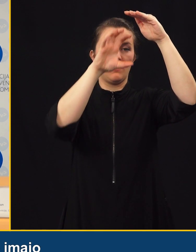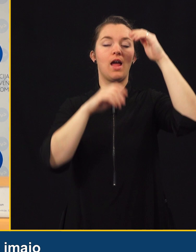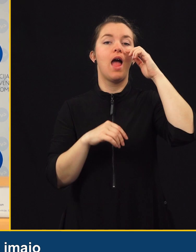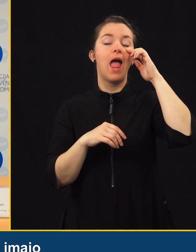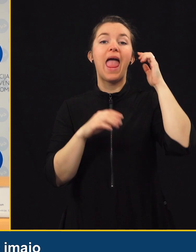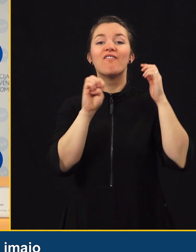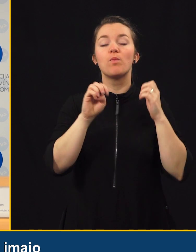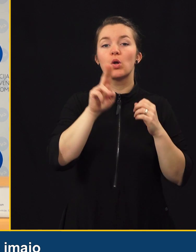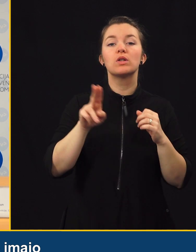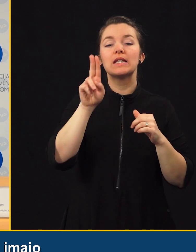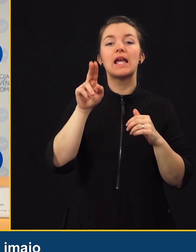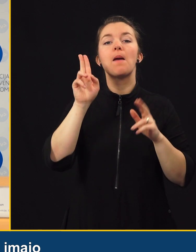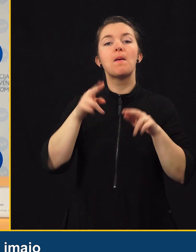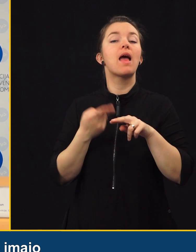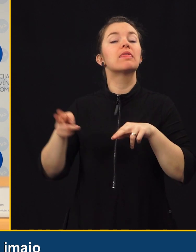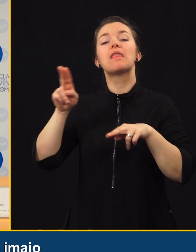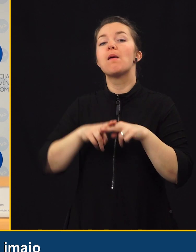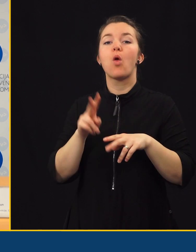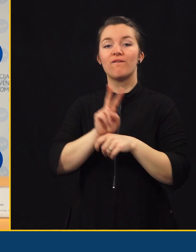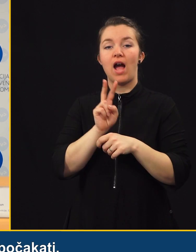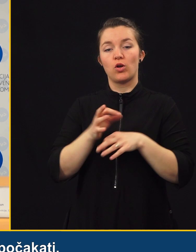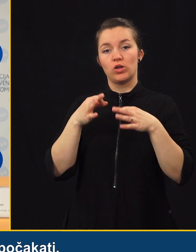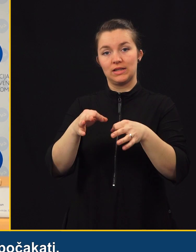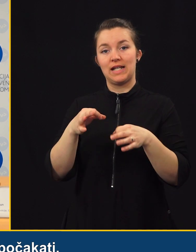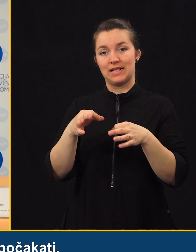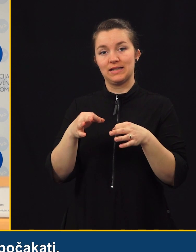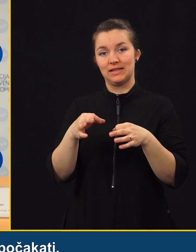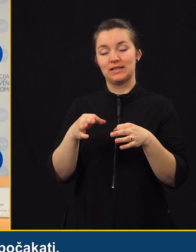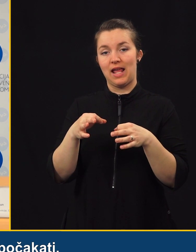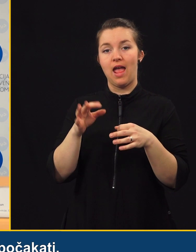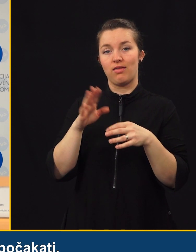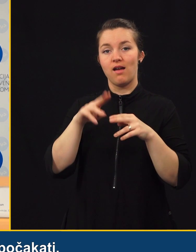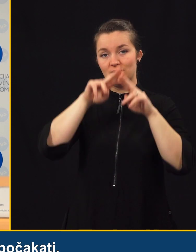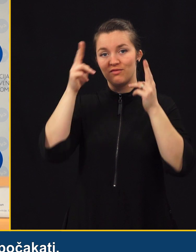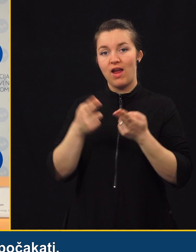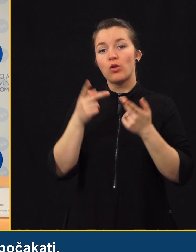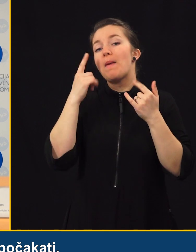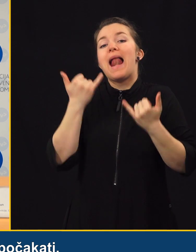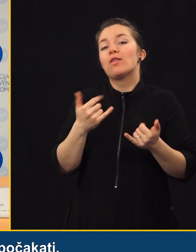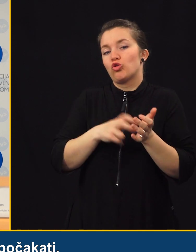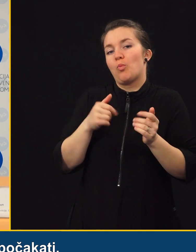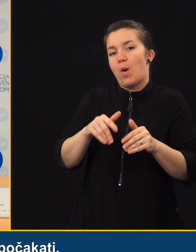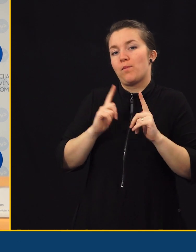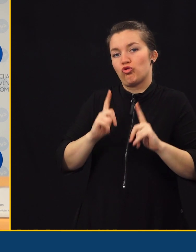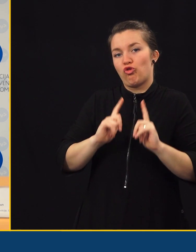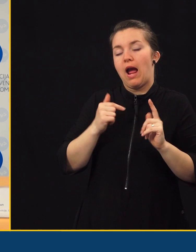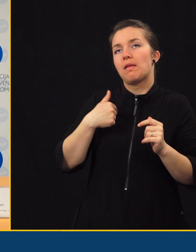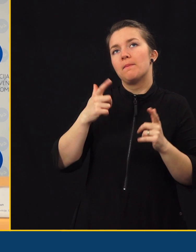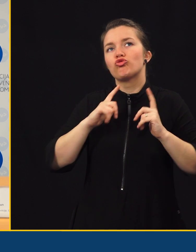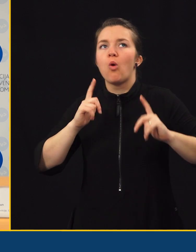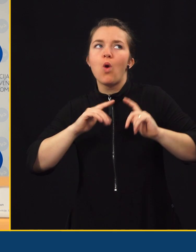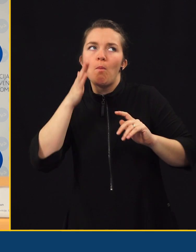Države Evropske unije imajo pa najbolj varne ceste na svetu. Za letošnje leto moramo še počakati, ker morajo pač sporočiti vsi svoje podatke.